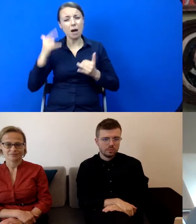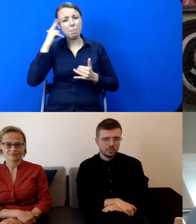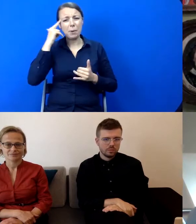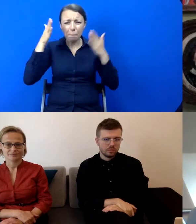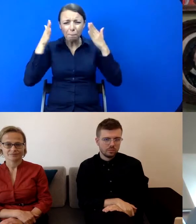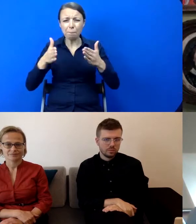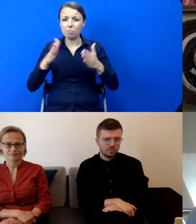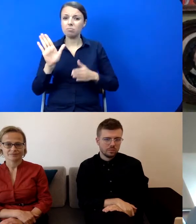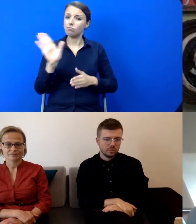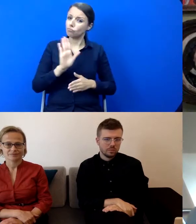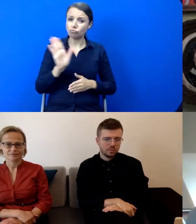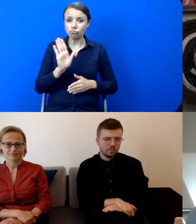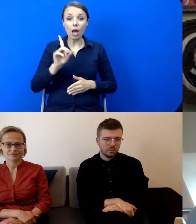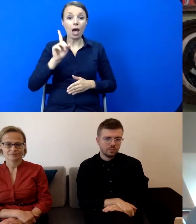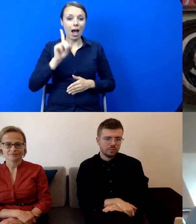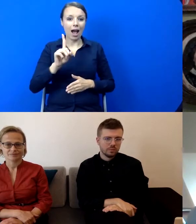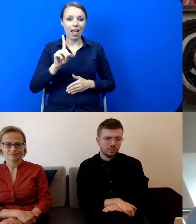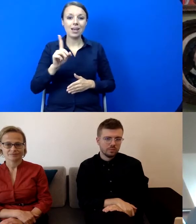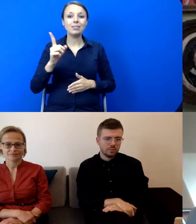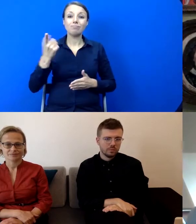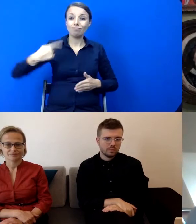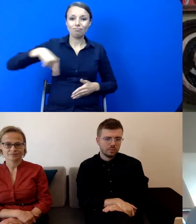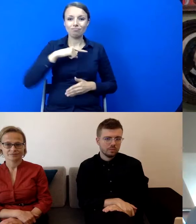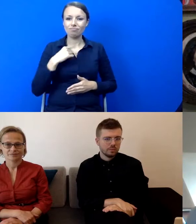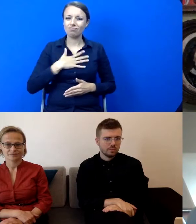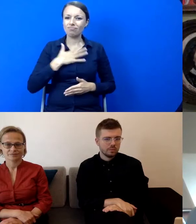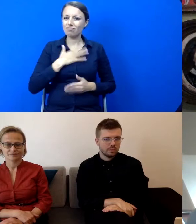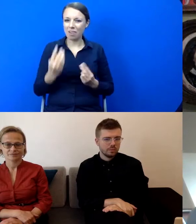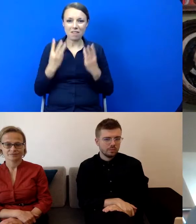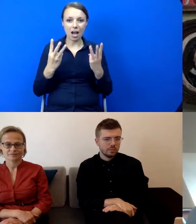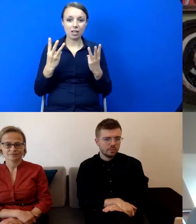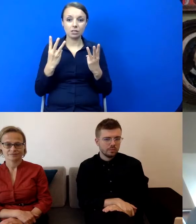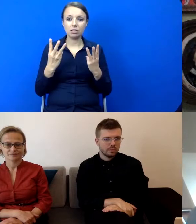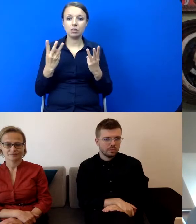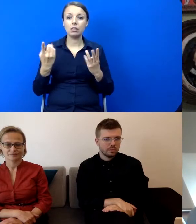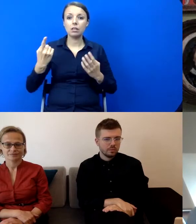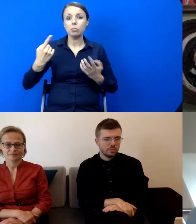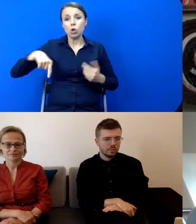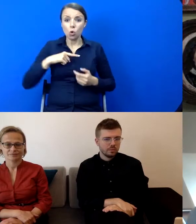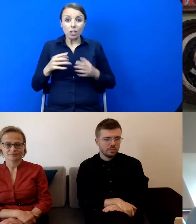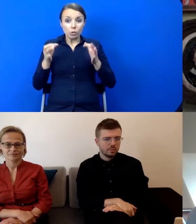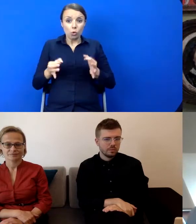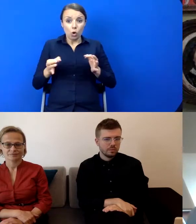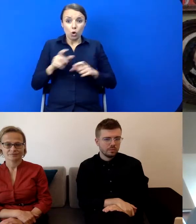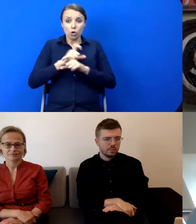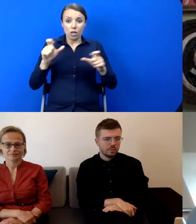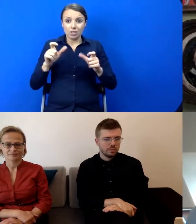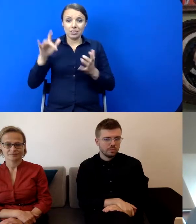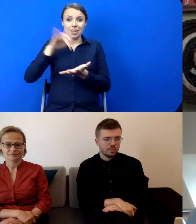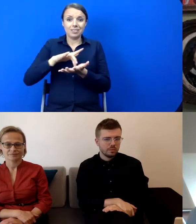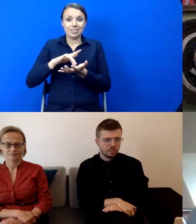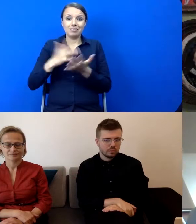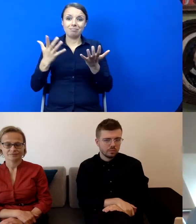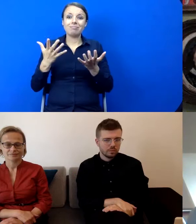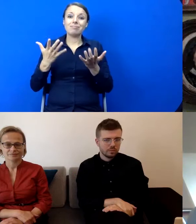organizacji. Natomiast to, co dla nas ważne z punktu widzenia jakby współczesnej też Zachęty jest to, że